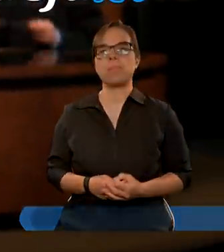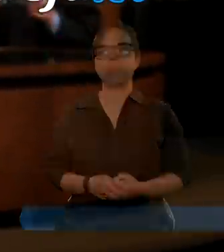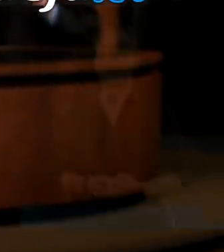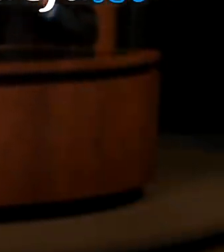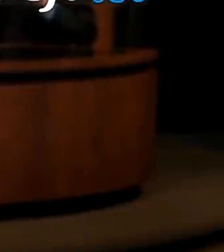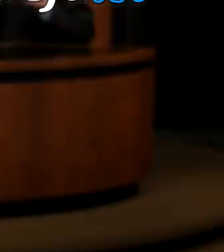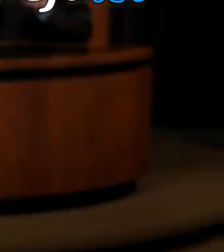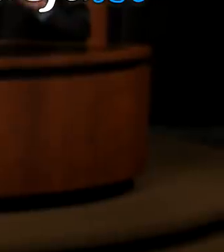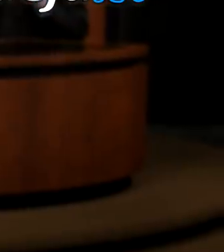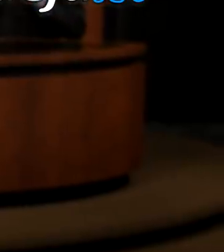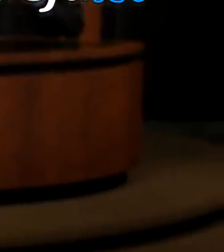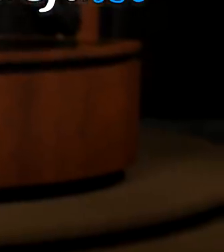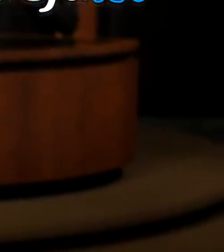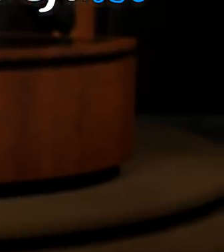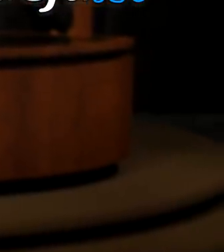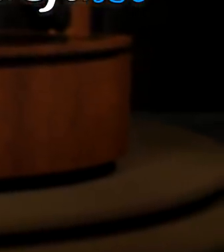Bożych błogosławień. Słowa